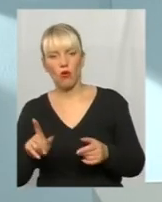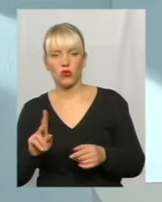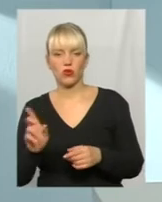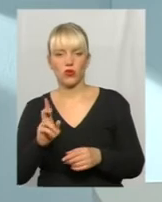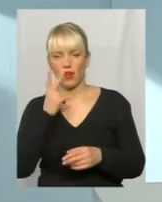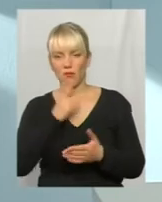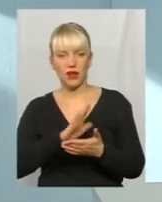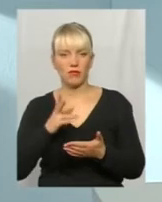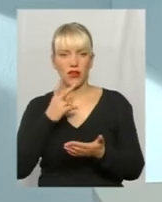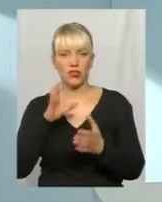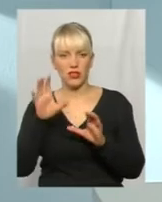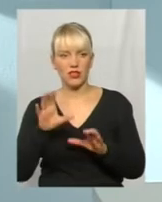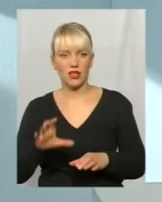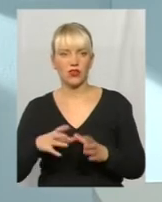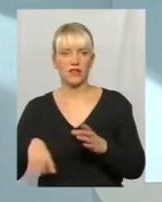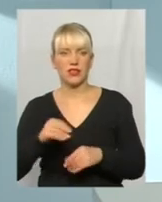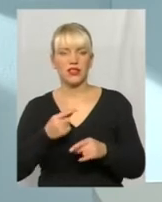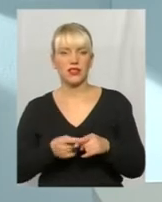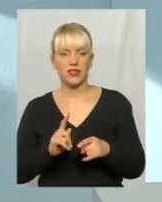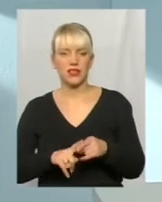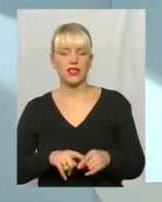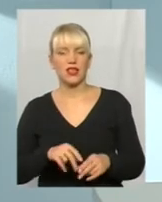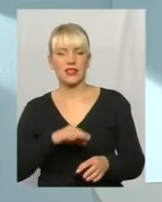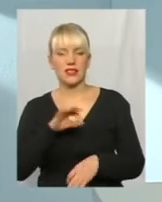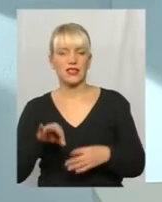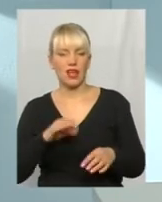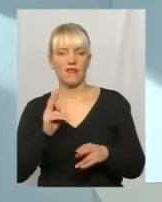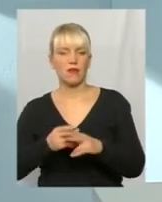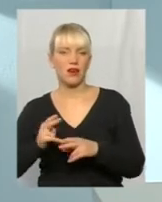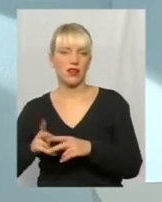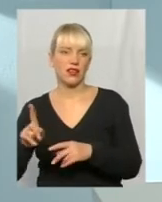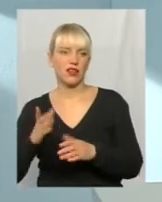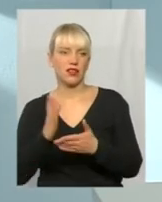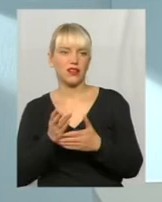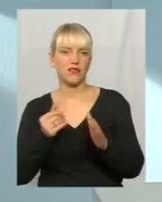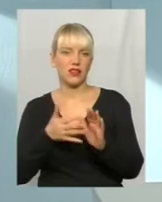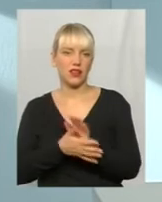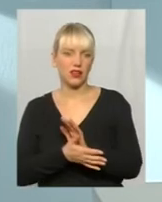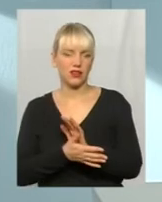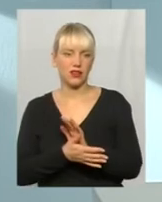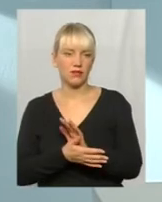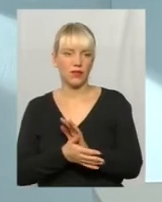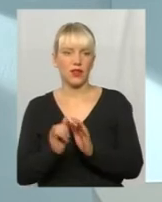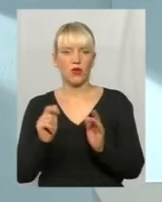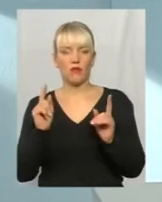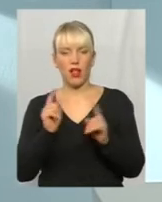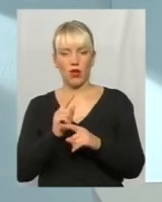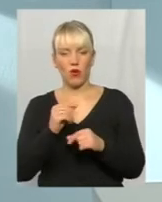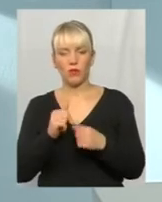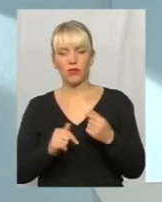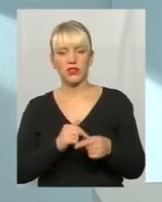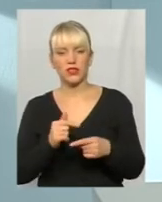передбачено законом і так далі. Все це зайві бар'єри, на які йдуть витрати у малого бізнесу.